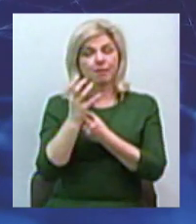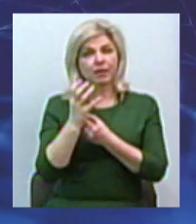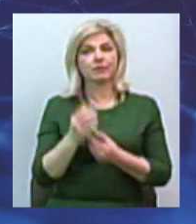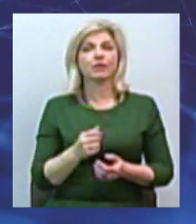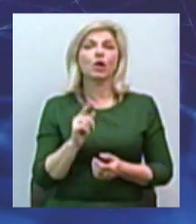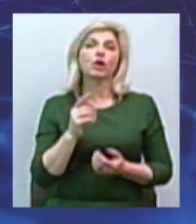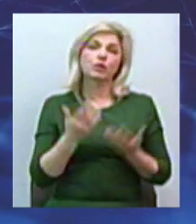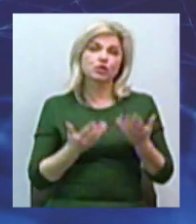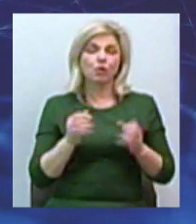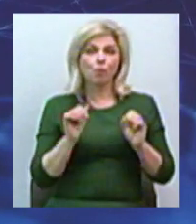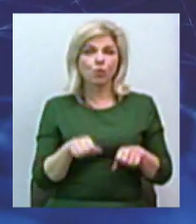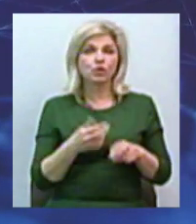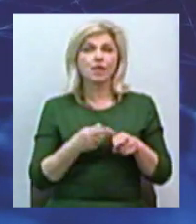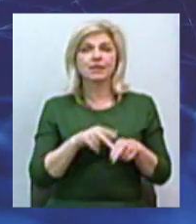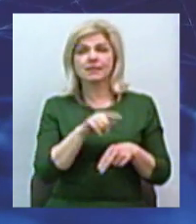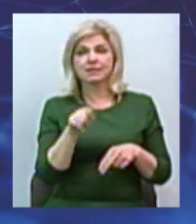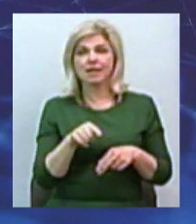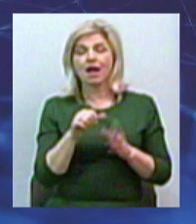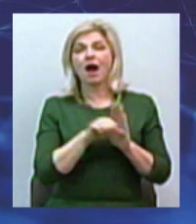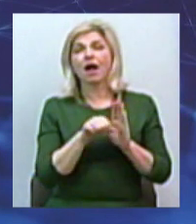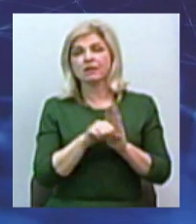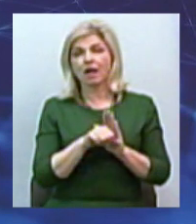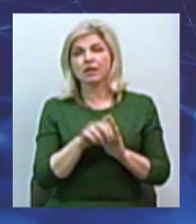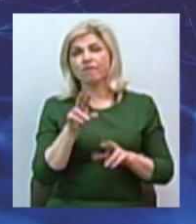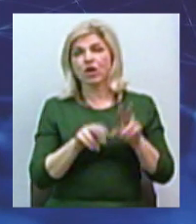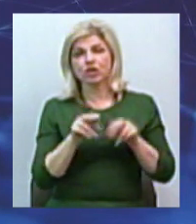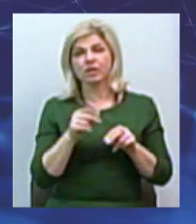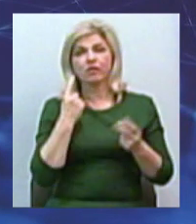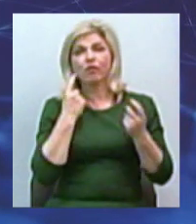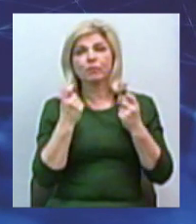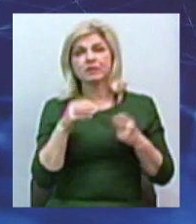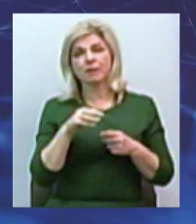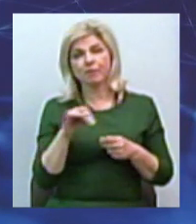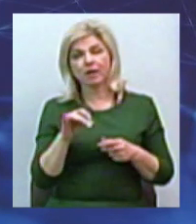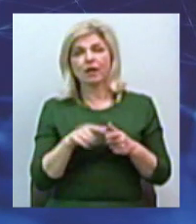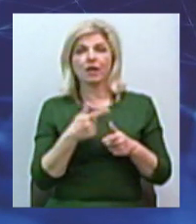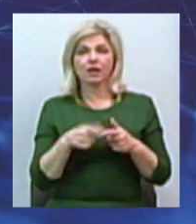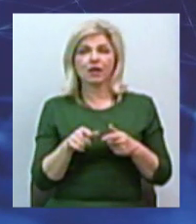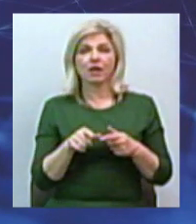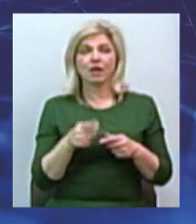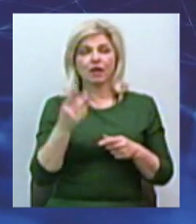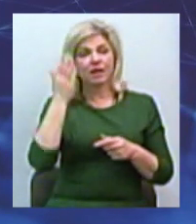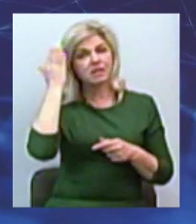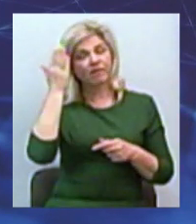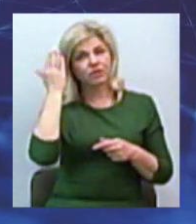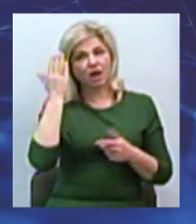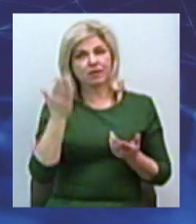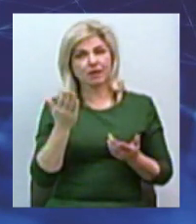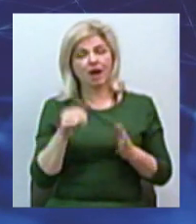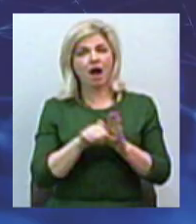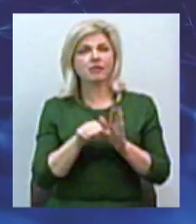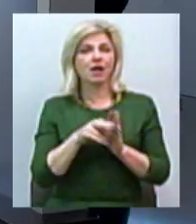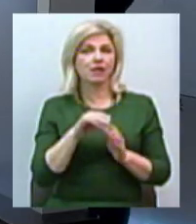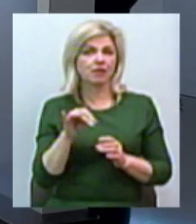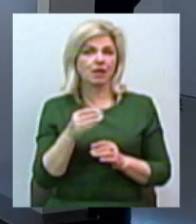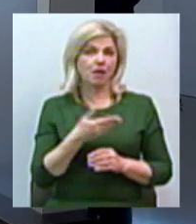Чи можна ці канали вважати інформаційними? Чи, скоріше, це розважальні все ж таки канали? Тому що